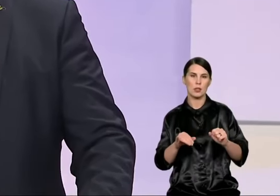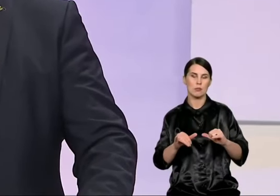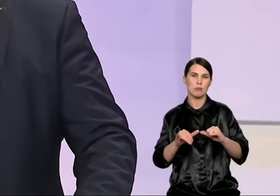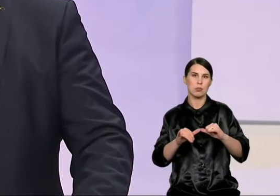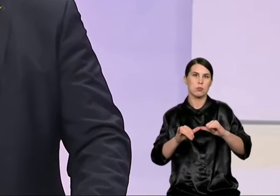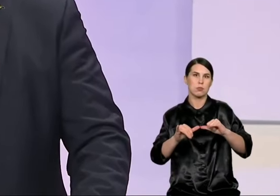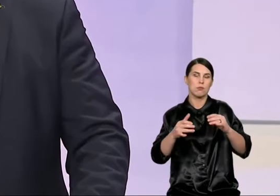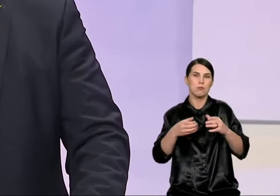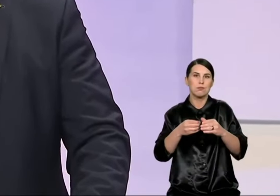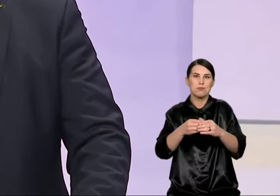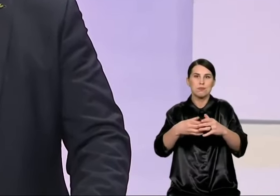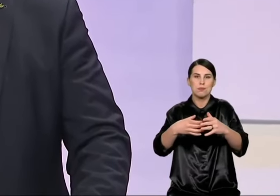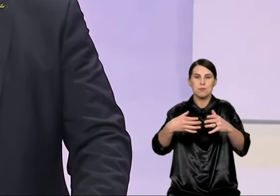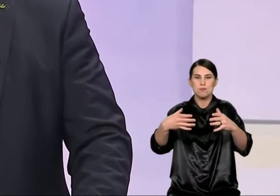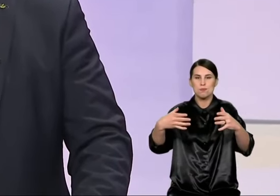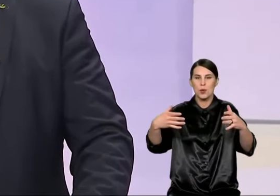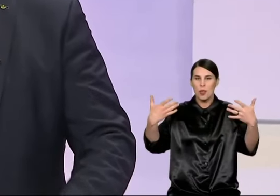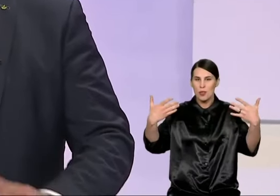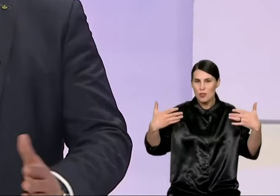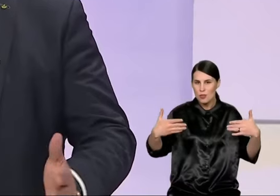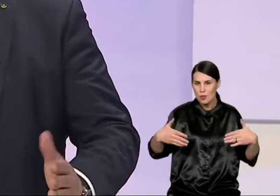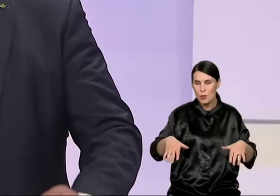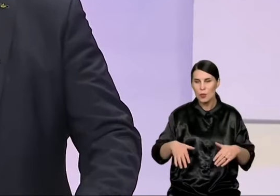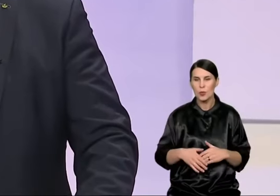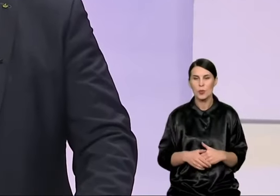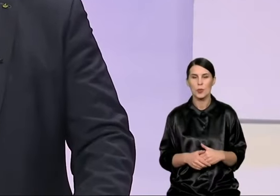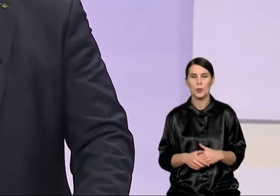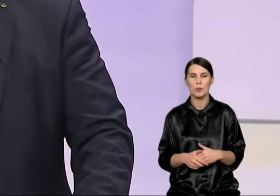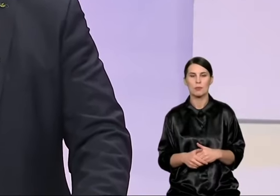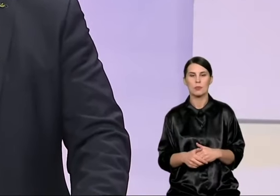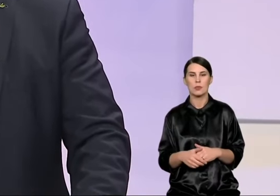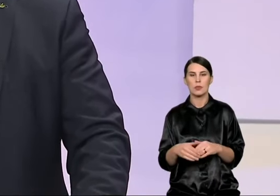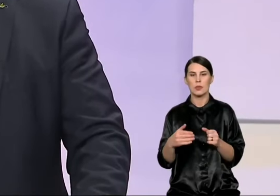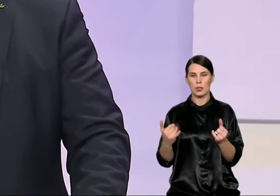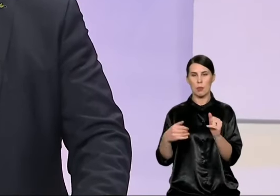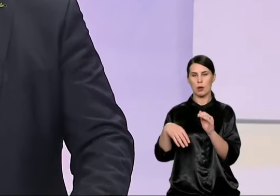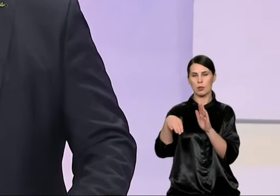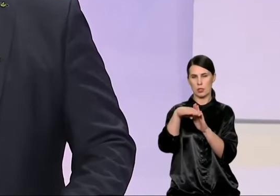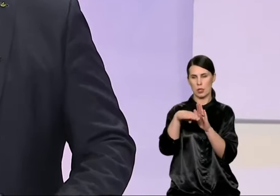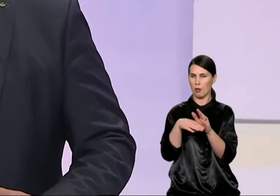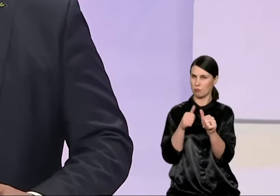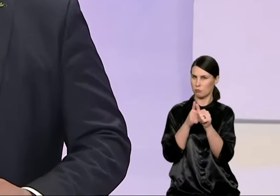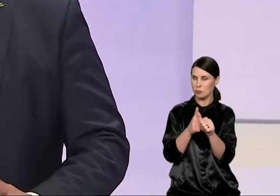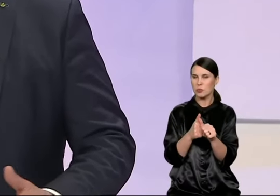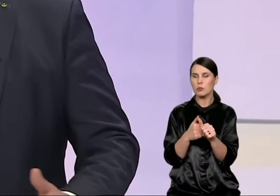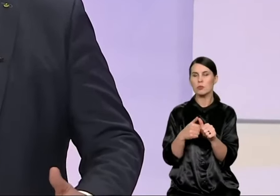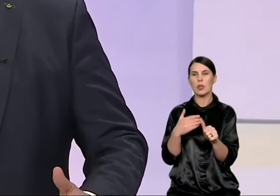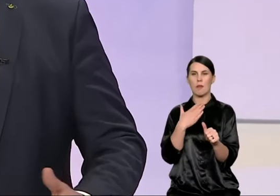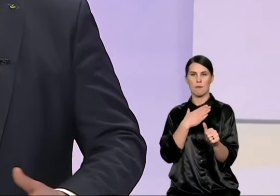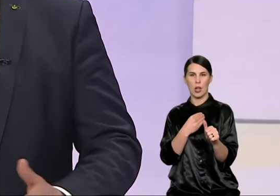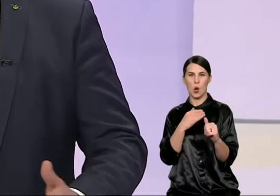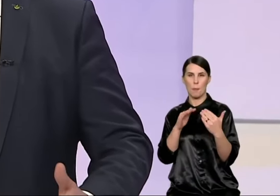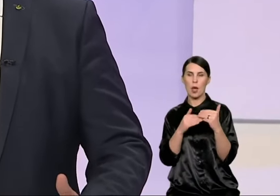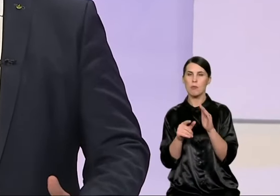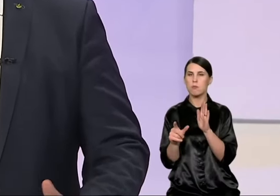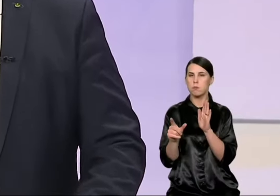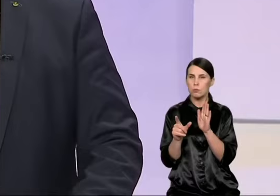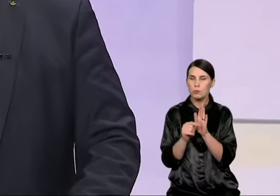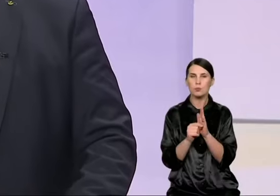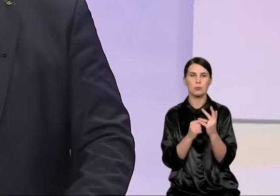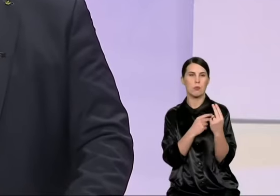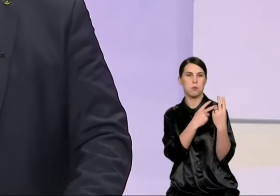kadangi savivaldai yra pagal įstatymą pareigą organizuoti ūkdymą ir švietimą, tai ir turim tinklą tą